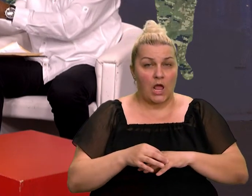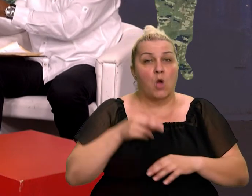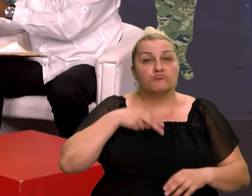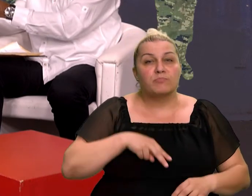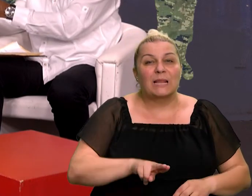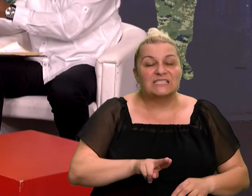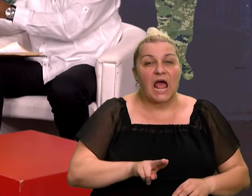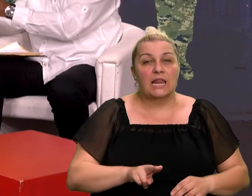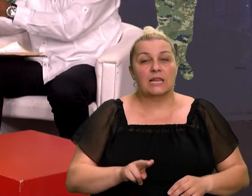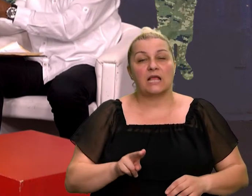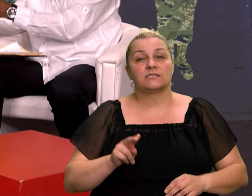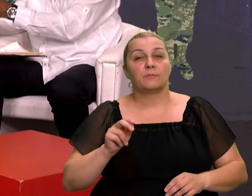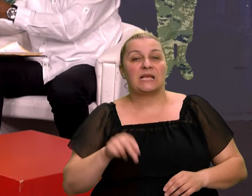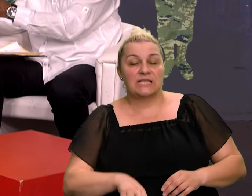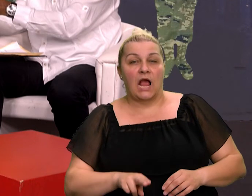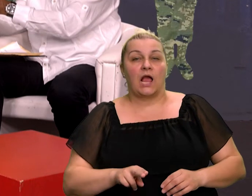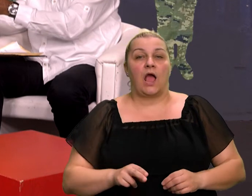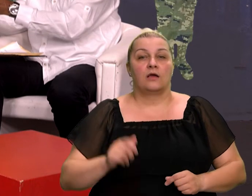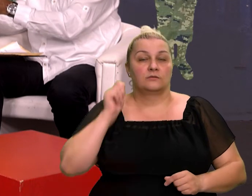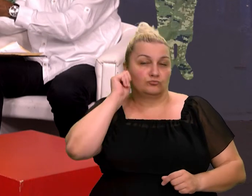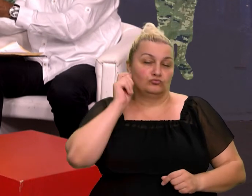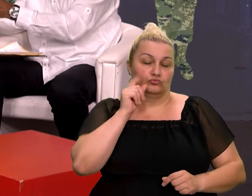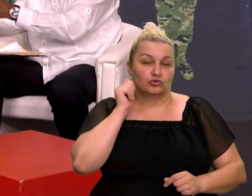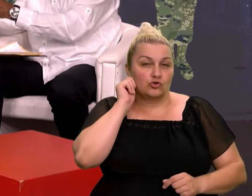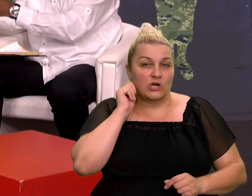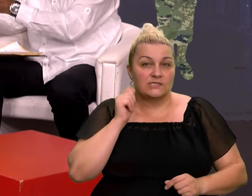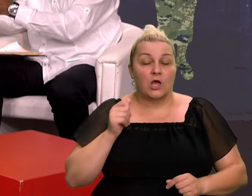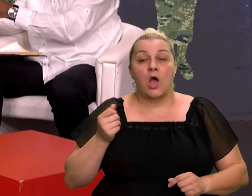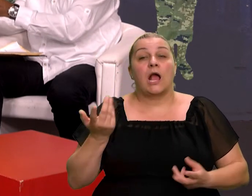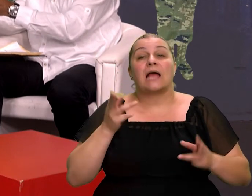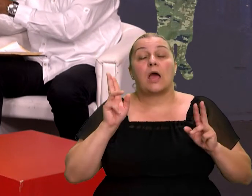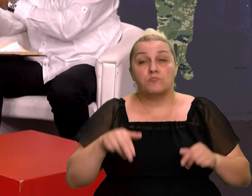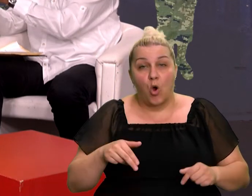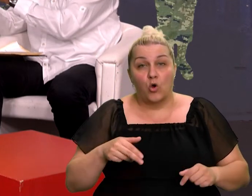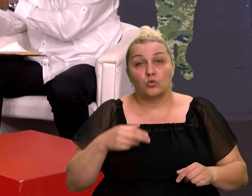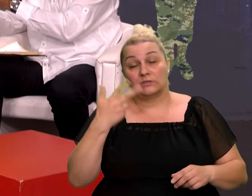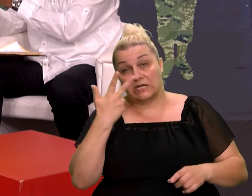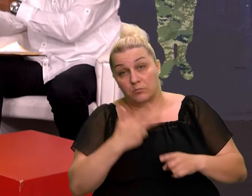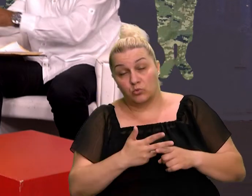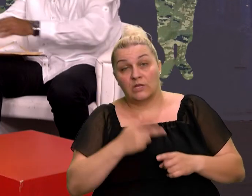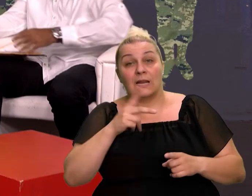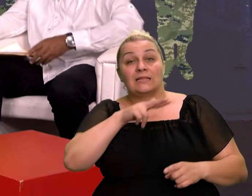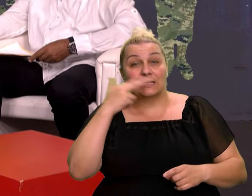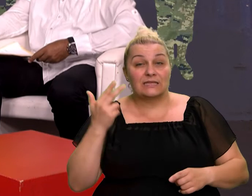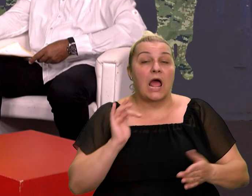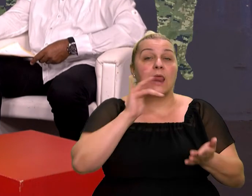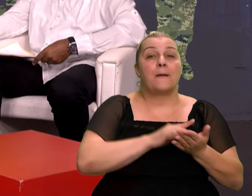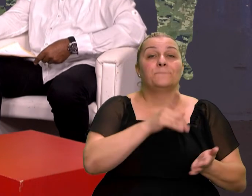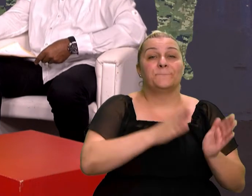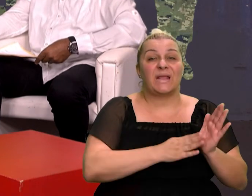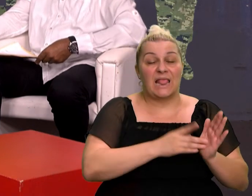blizanka, ali kažete mi, kak god mogu, pa u prosjeku, tri puta u tjednu, tri dana sam u svojim iljevcima.